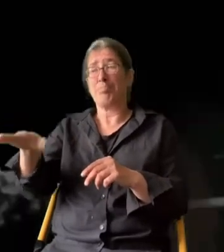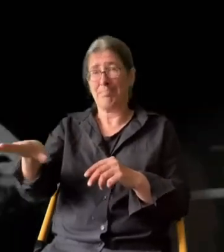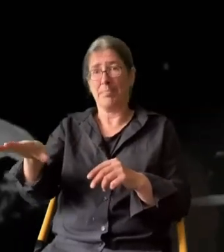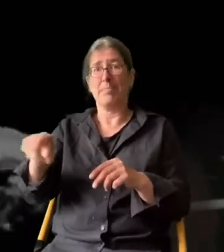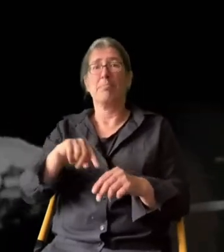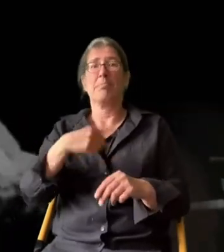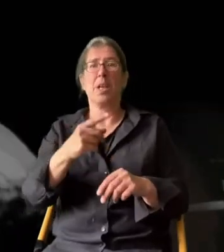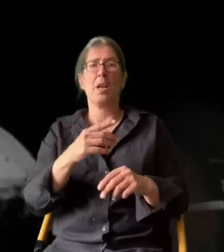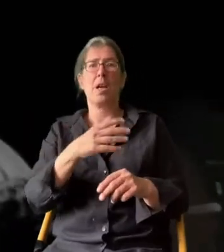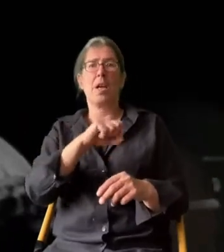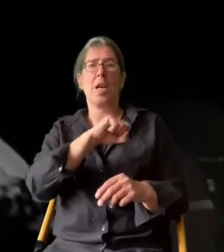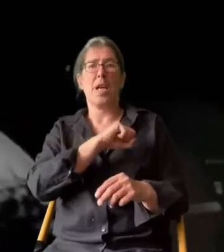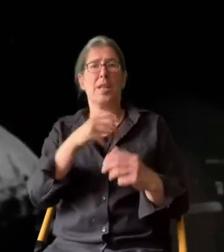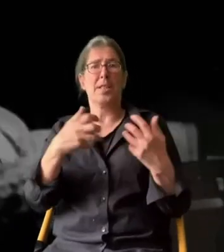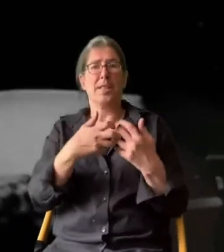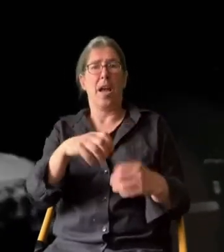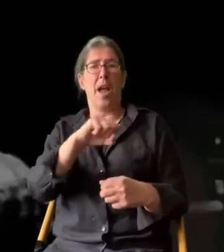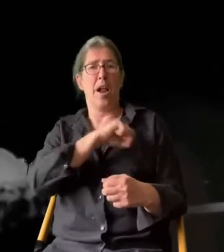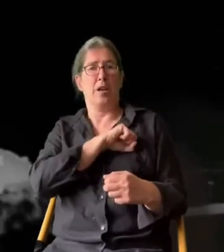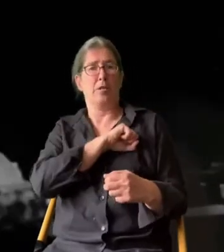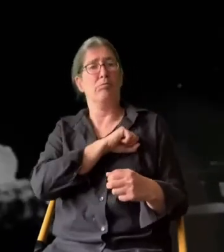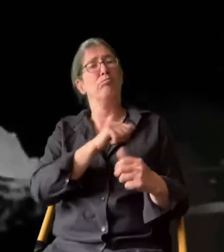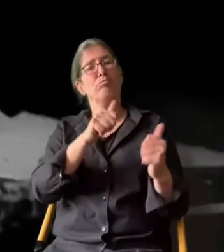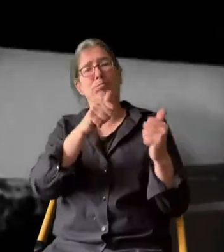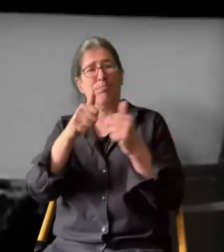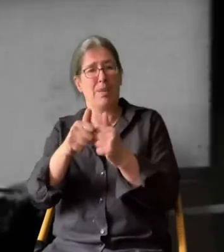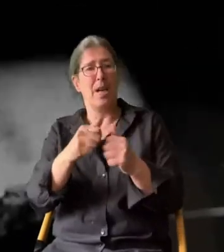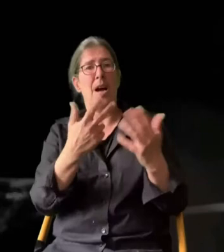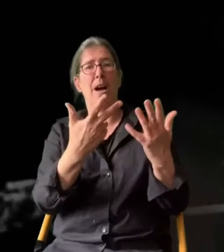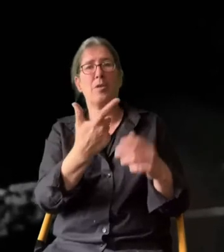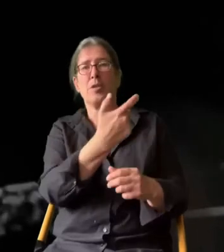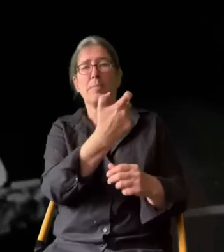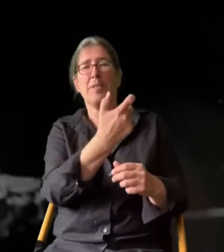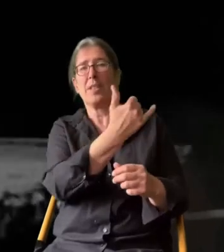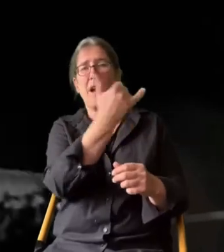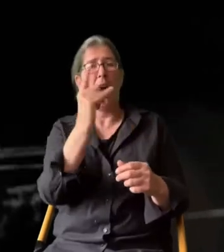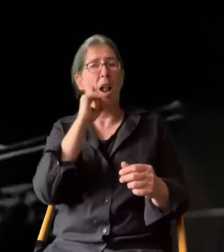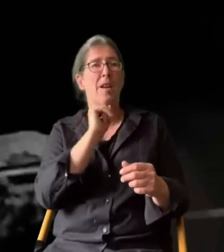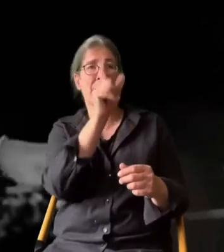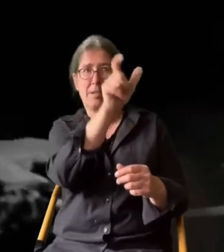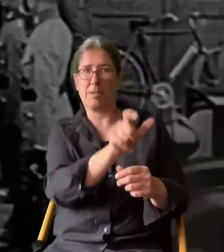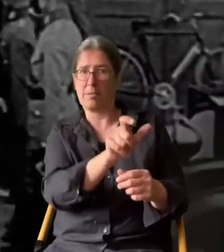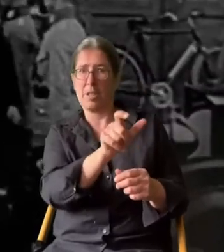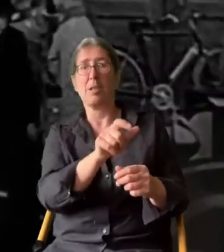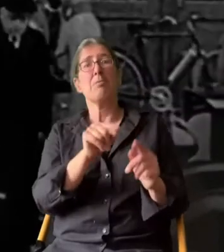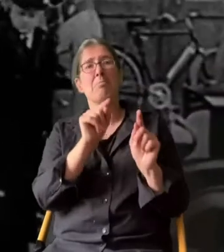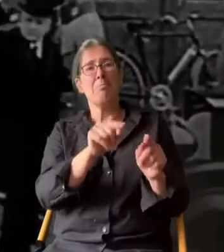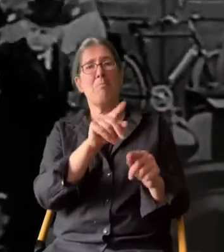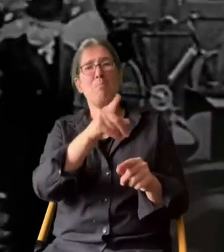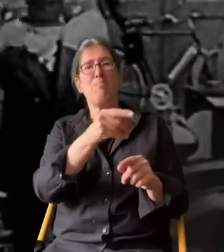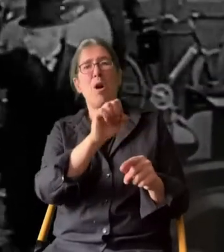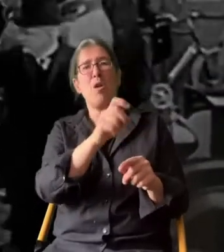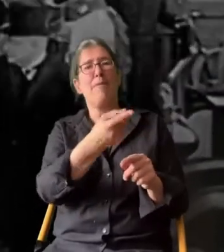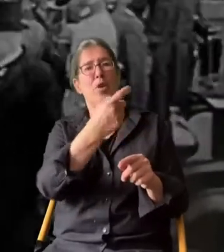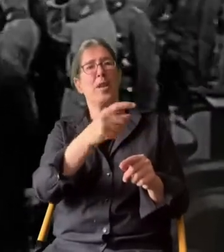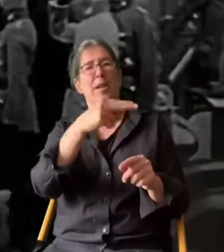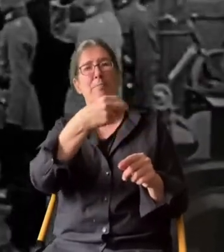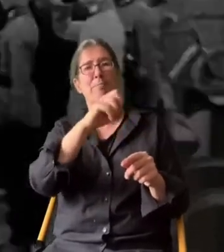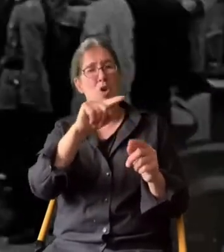Kriegsheld. Am 26. April 1925 wird der 78-jährige Paul von Hindenburg,